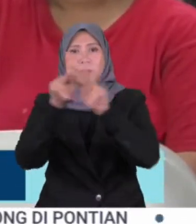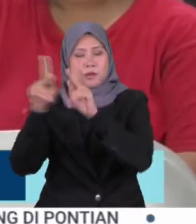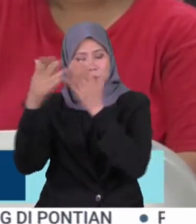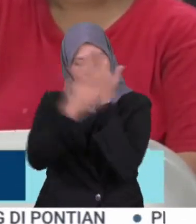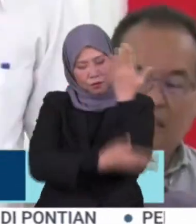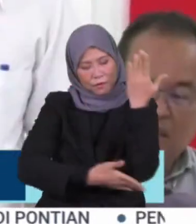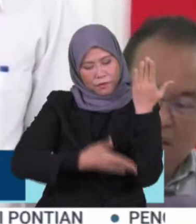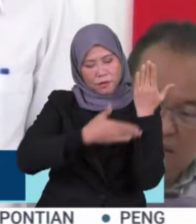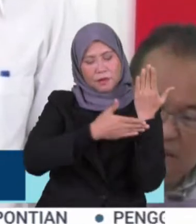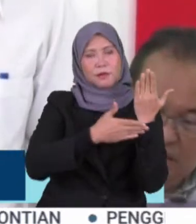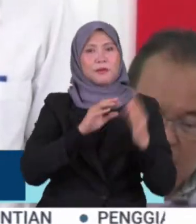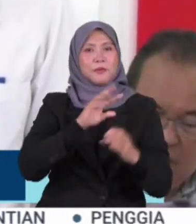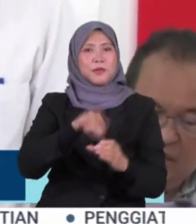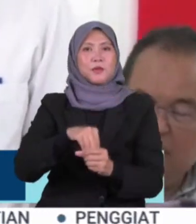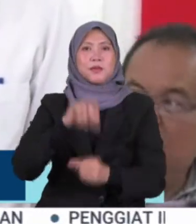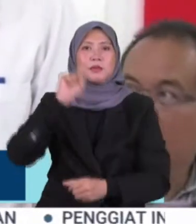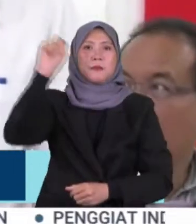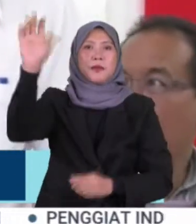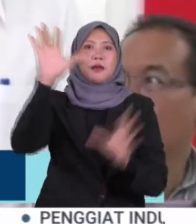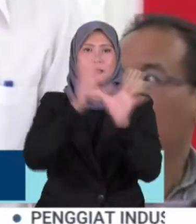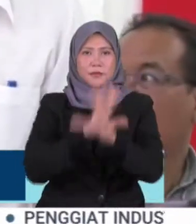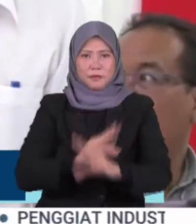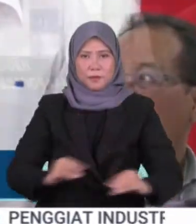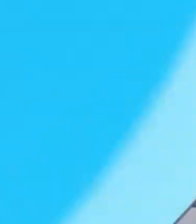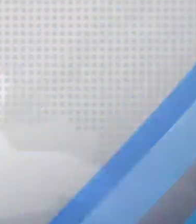seluruh negara termasuk Sabah dan Sarawak